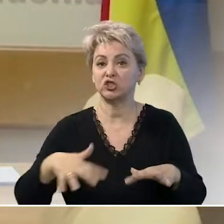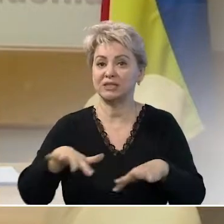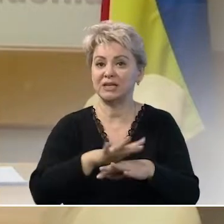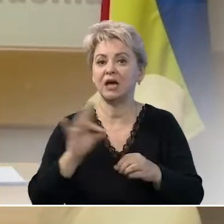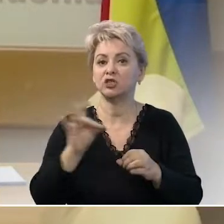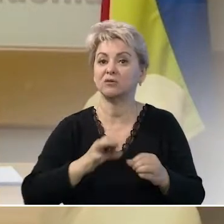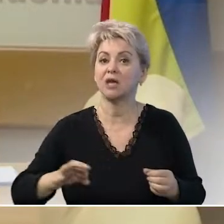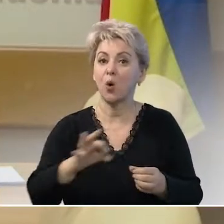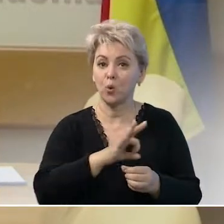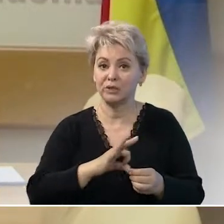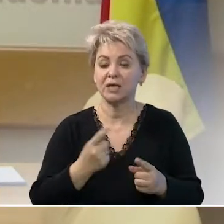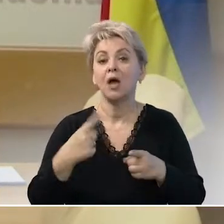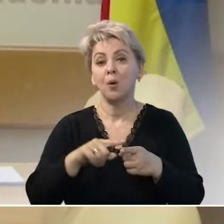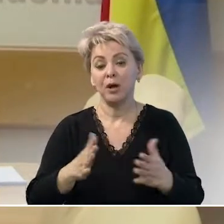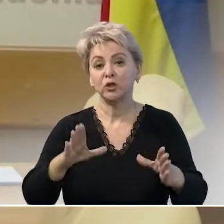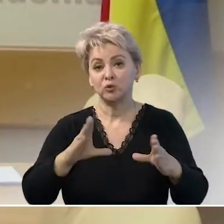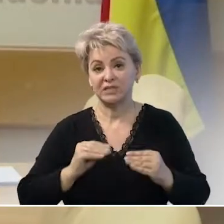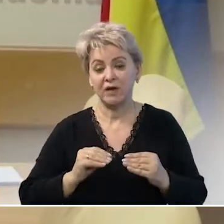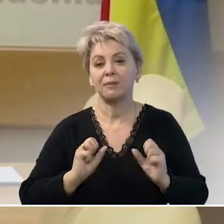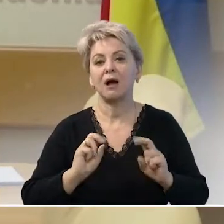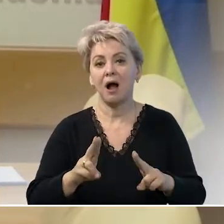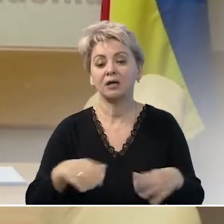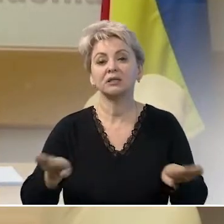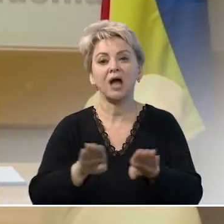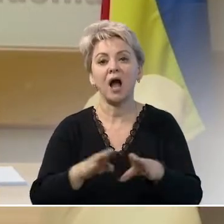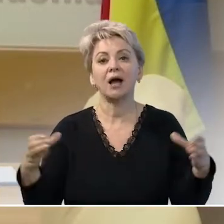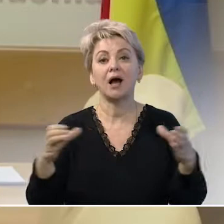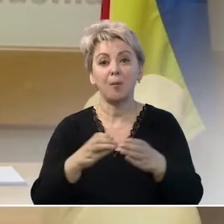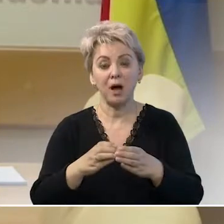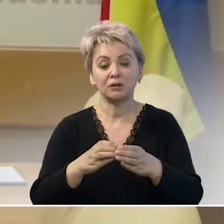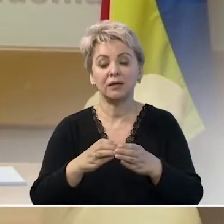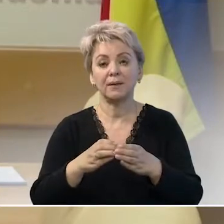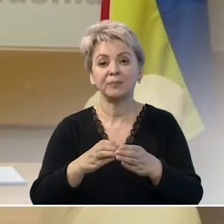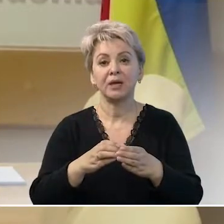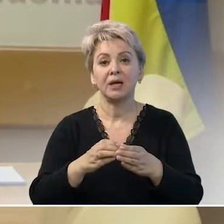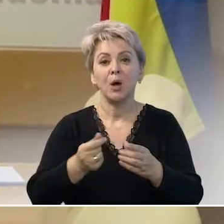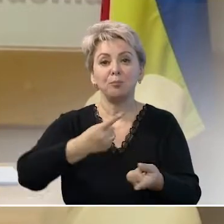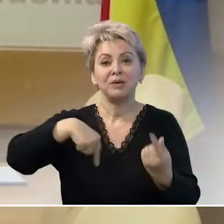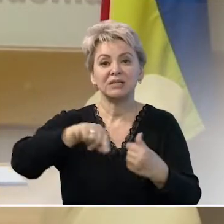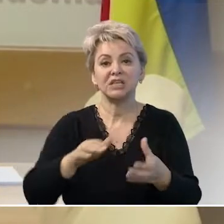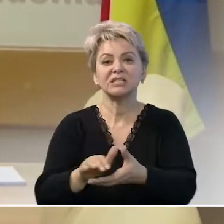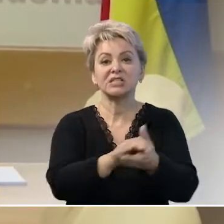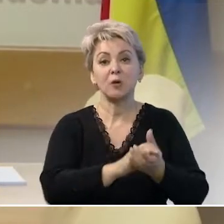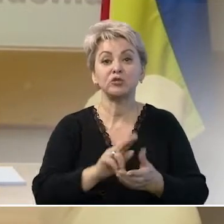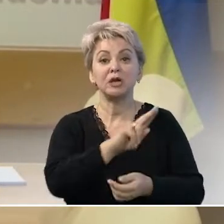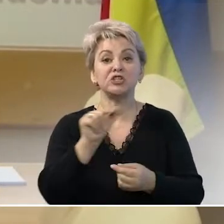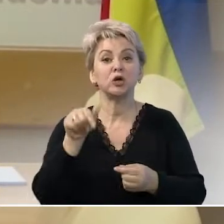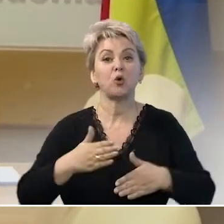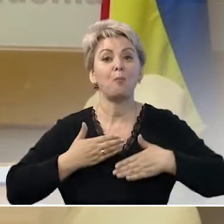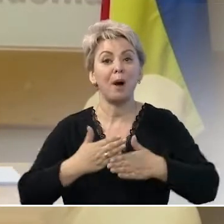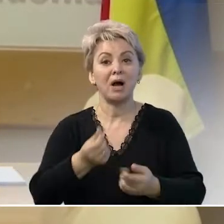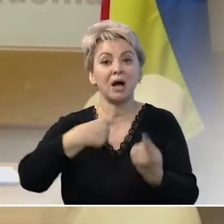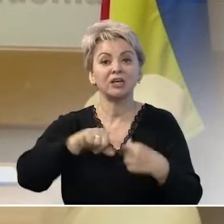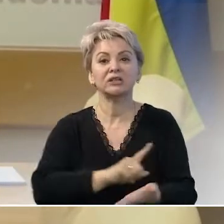Ростовской области. Поэтому мы с вами, как такая команда, бизнес-сообщество или те, кто помогает